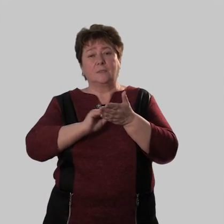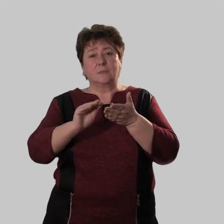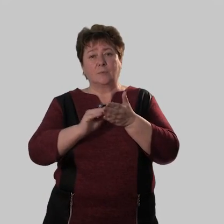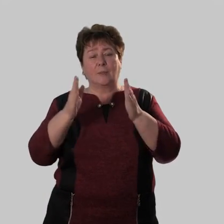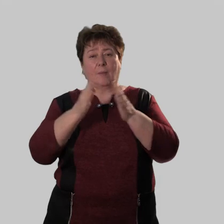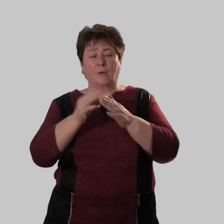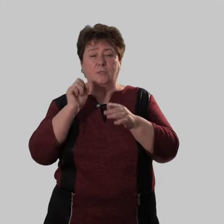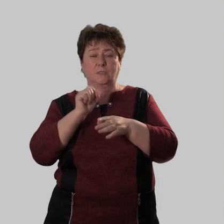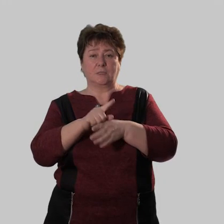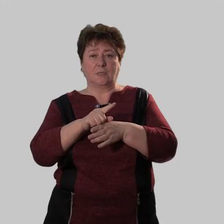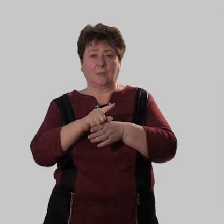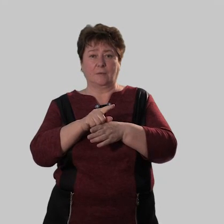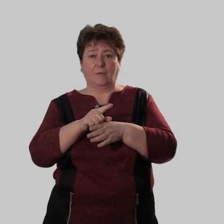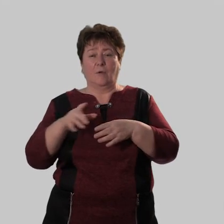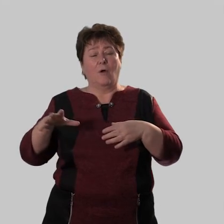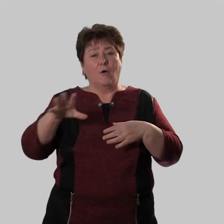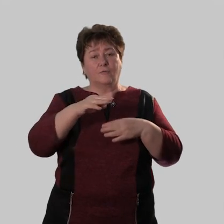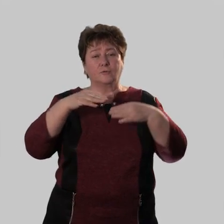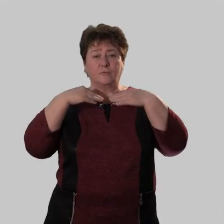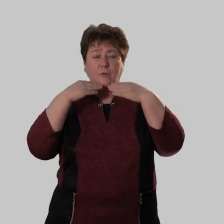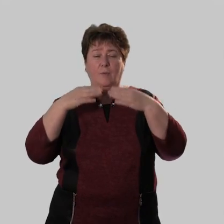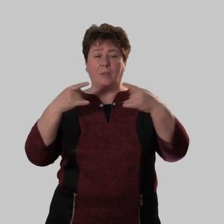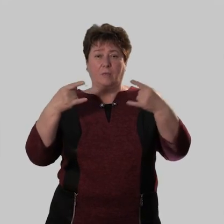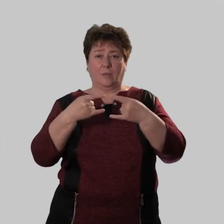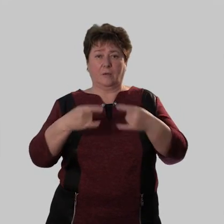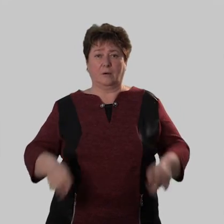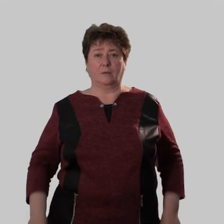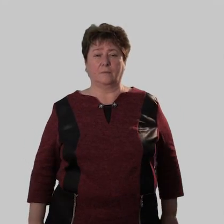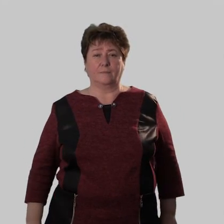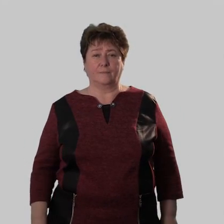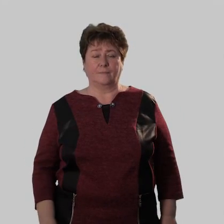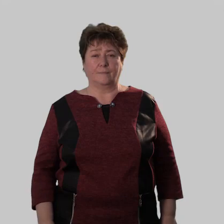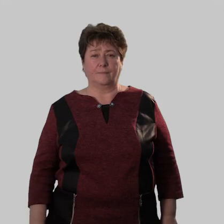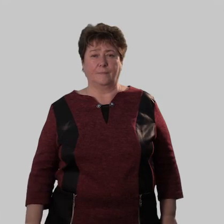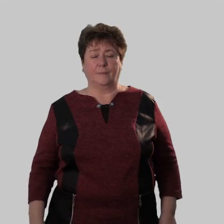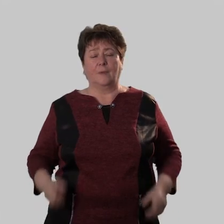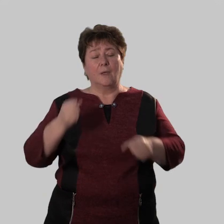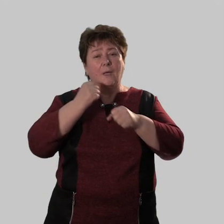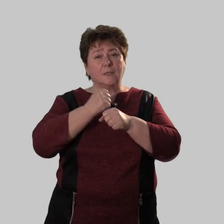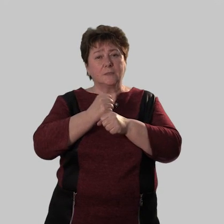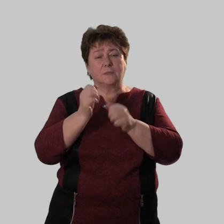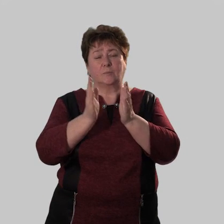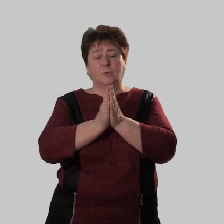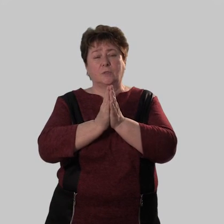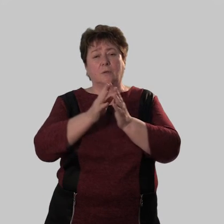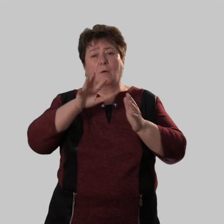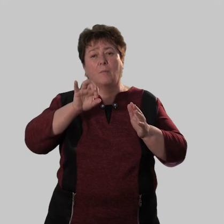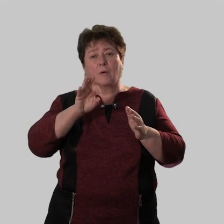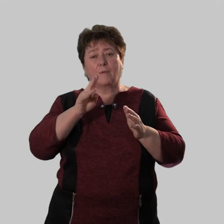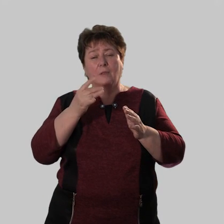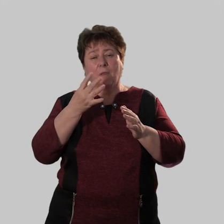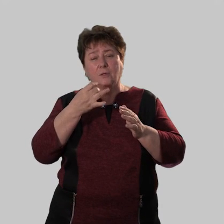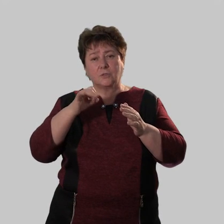записать домашнее задание. Все внимание на экран. Сделайте, пожалуйста,